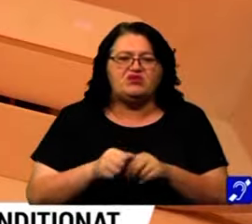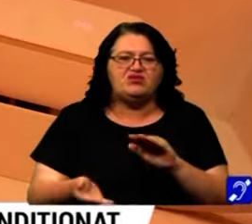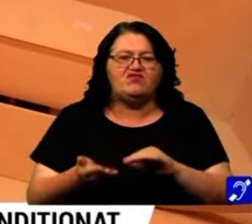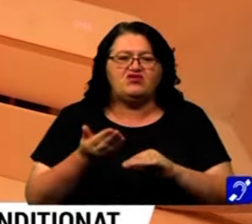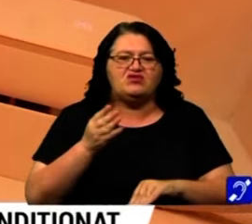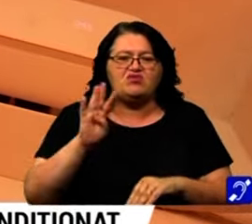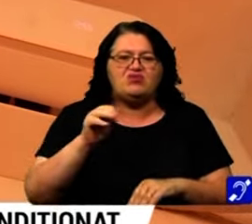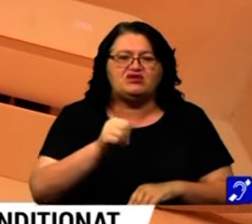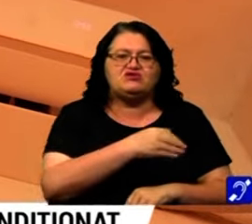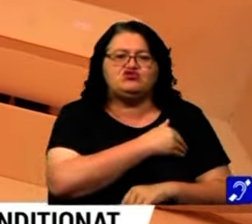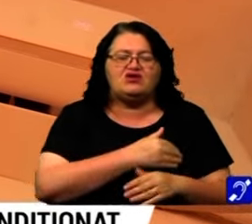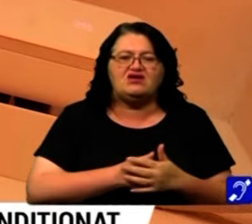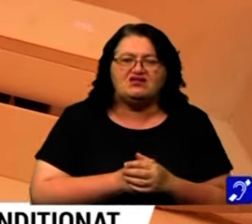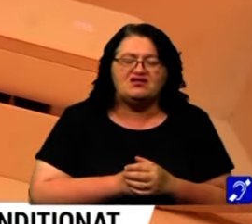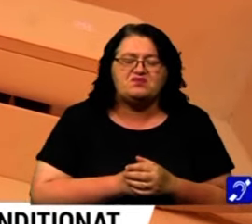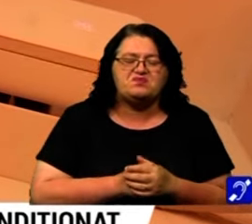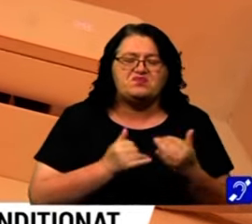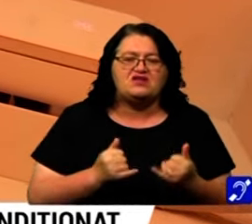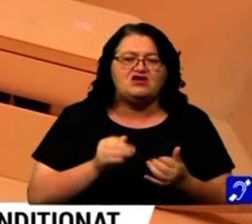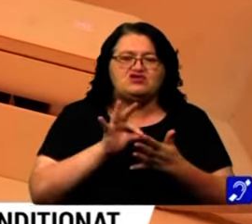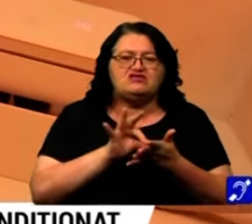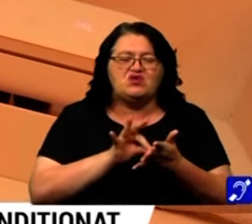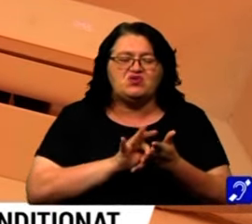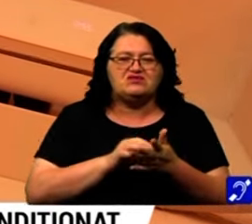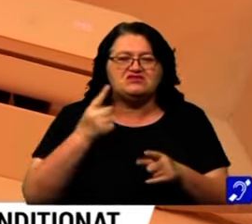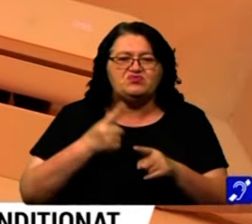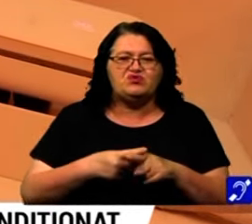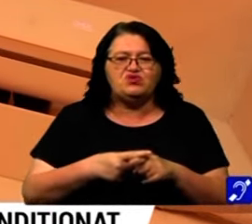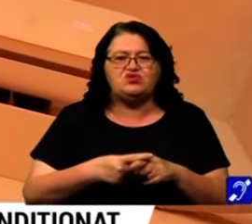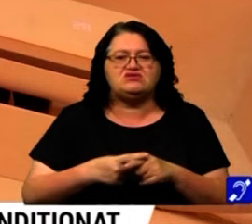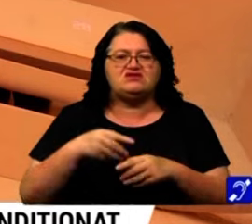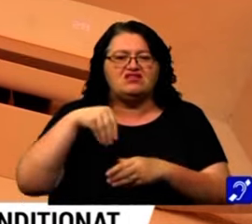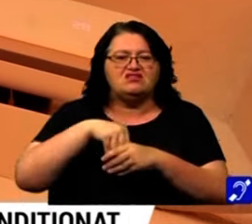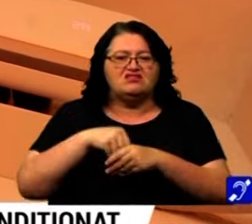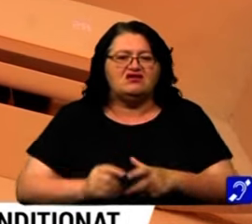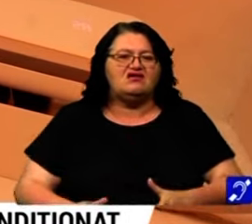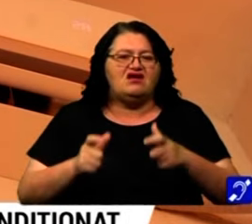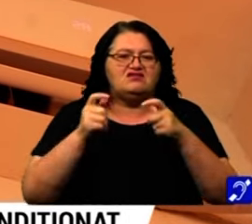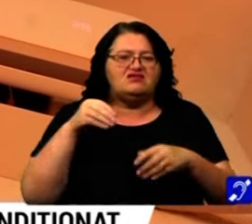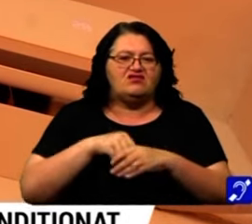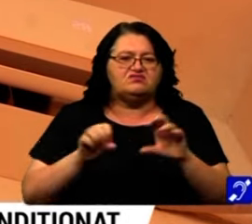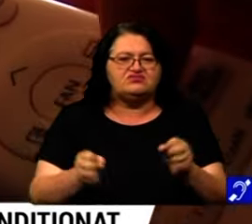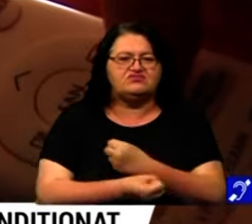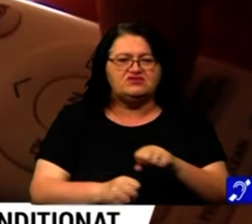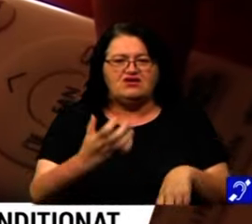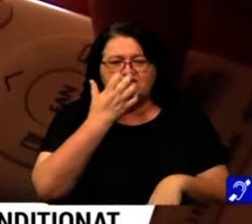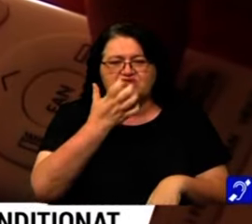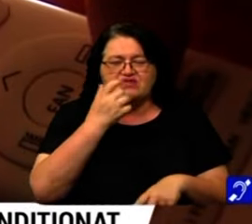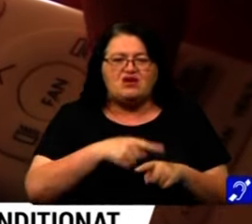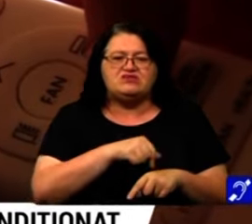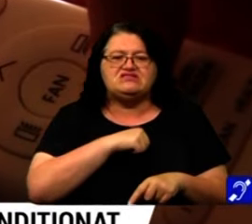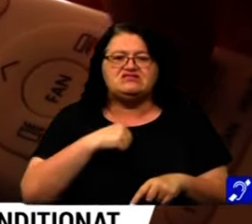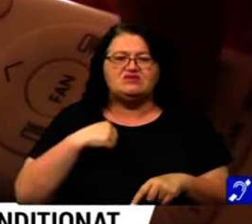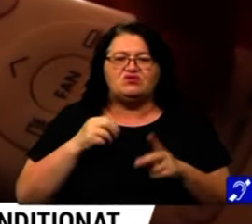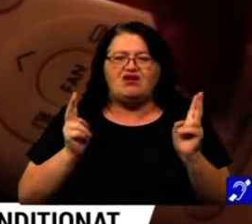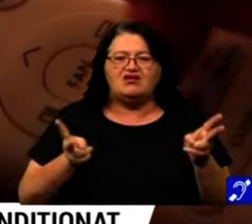urca spre 40 de grade Celsius. În aceste condiții, inclusiv aerul din interiorul clădirilor devine irespirabil, iar singurul